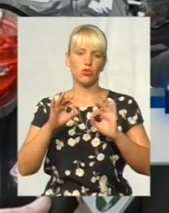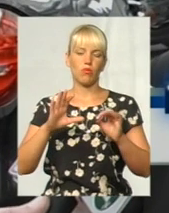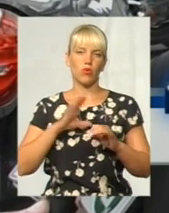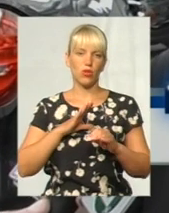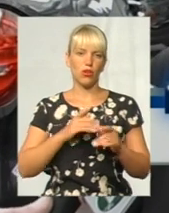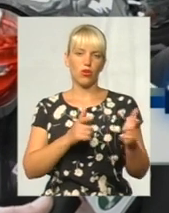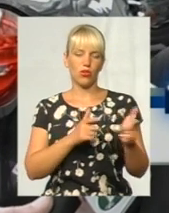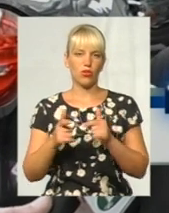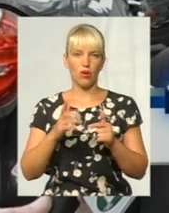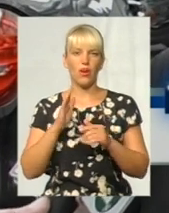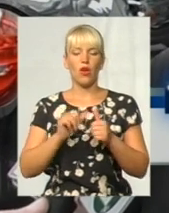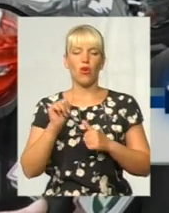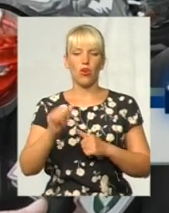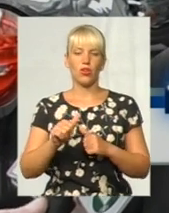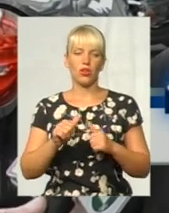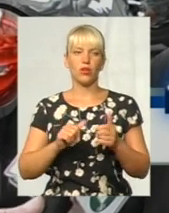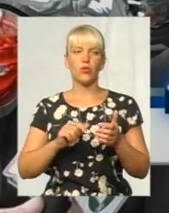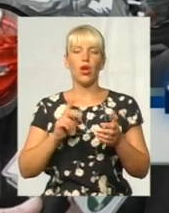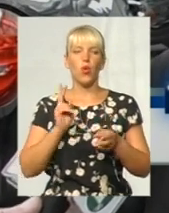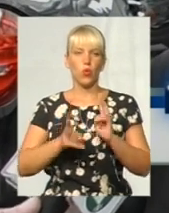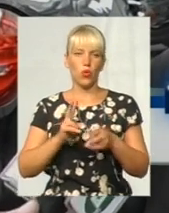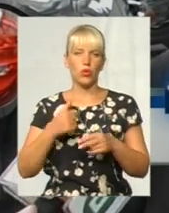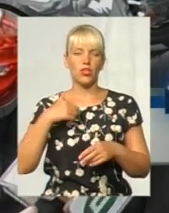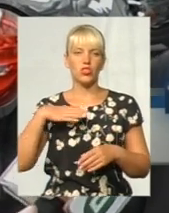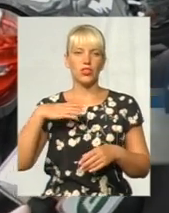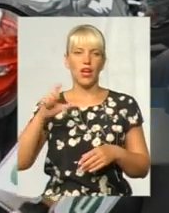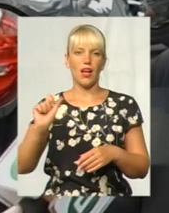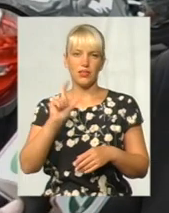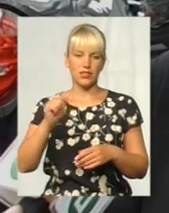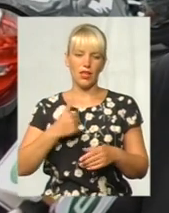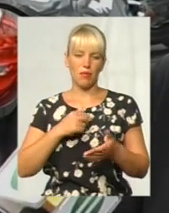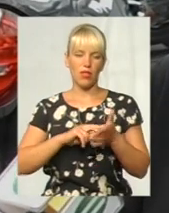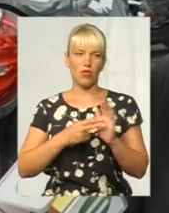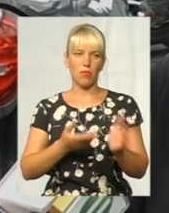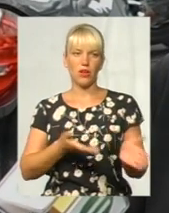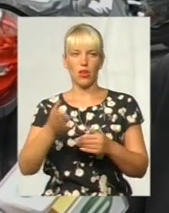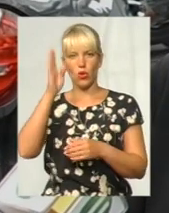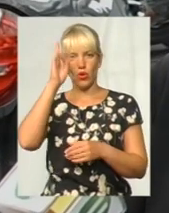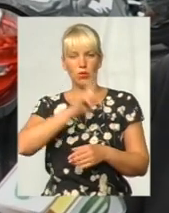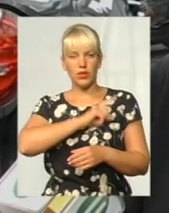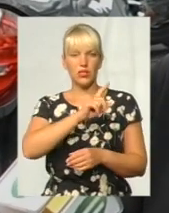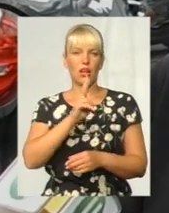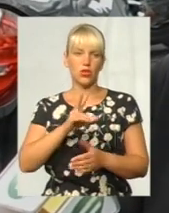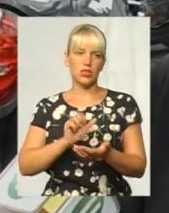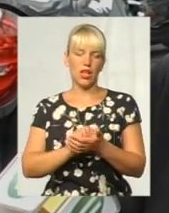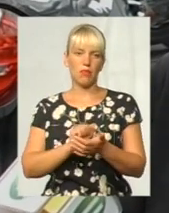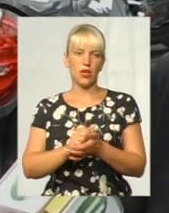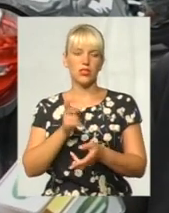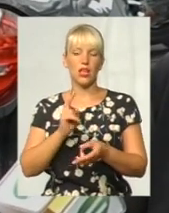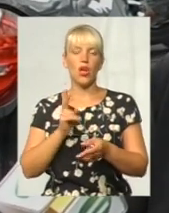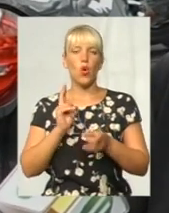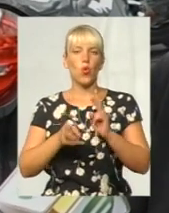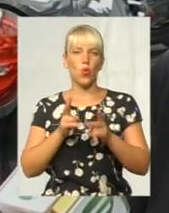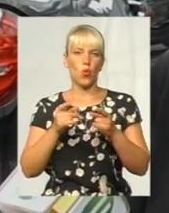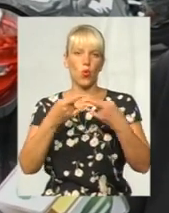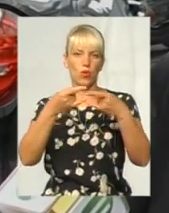кухня. Ми чекали подачу газу, я планувала пригласити хлопця, який займається кухонною мебелью, щоб він мене